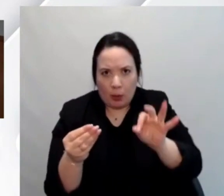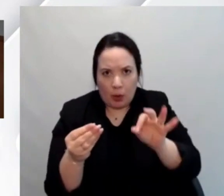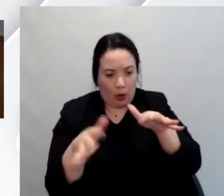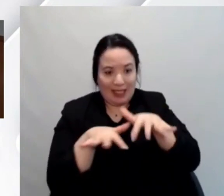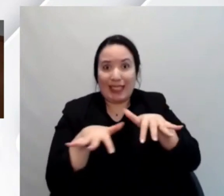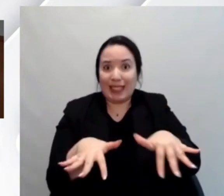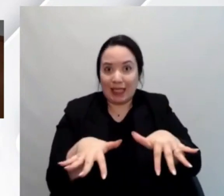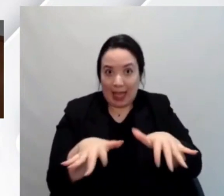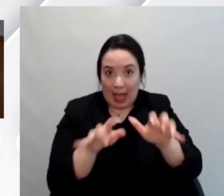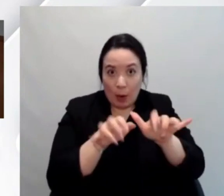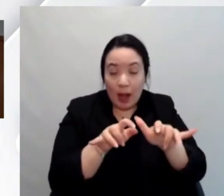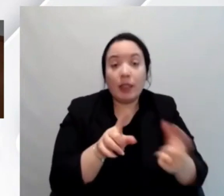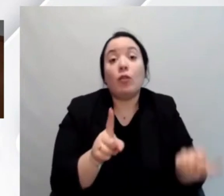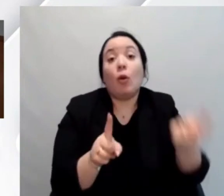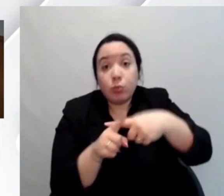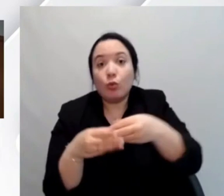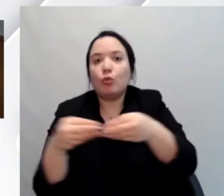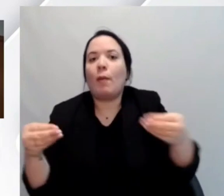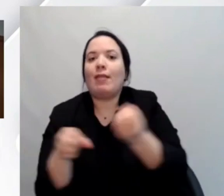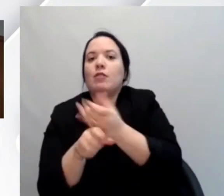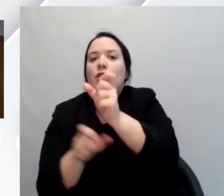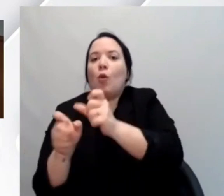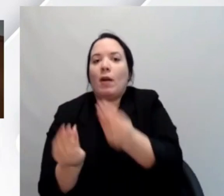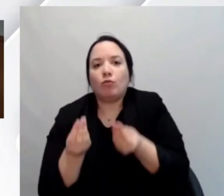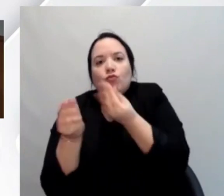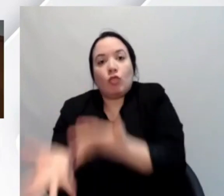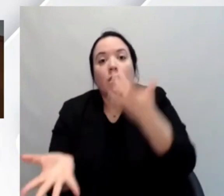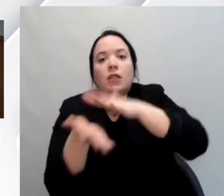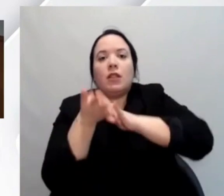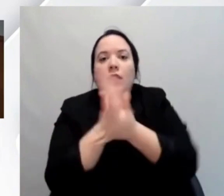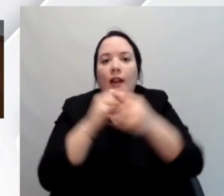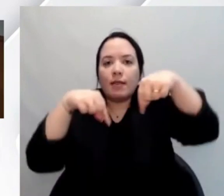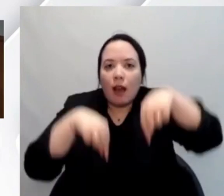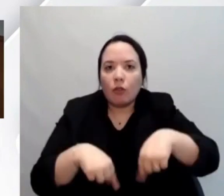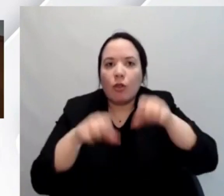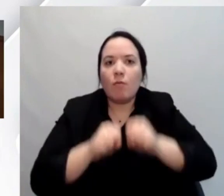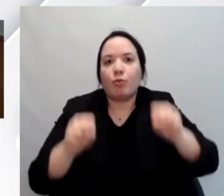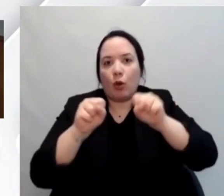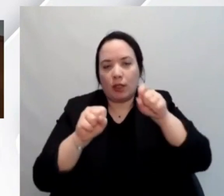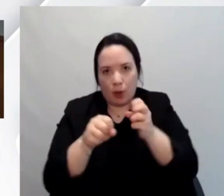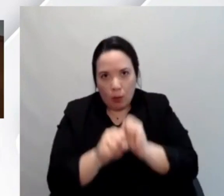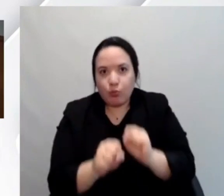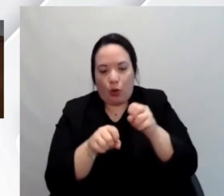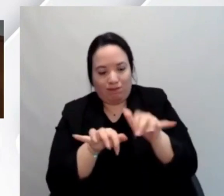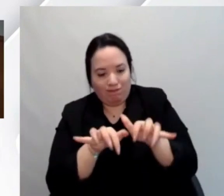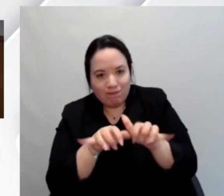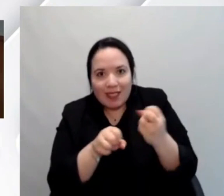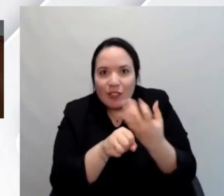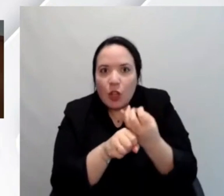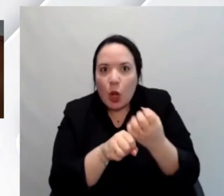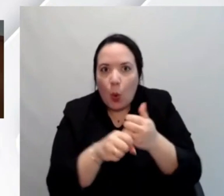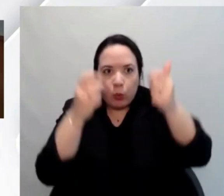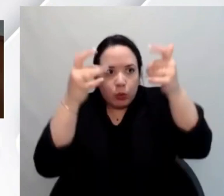operativo ma anche per chi sviluppa. Quindi ad oggi è possibile sviluppare utilizzando gli strumenti, le